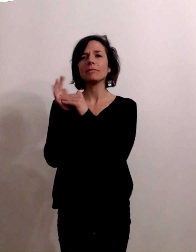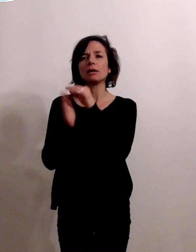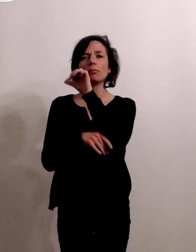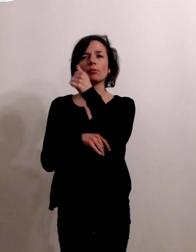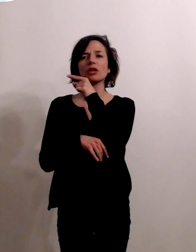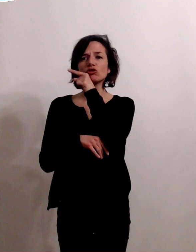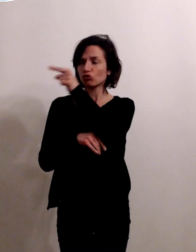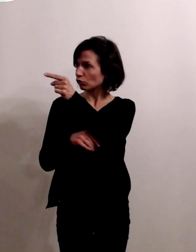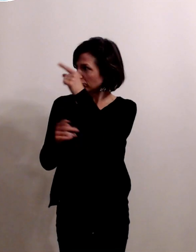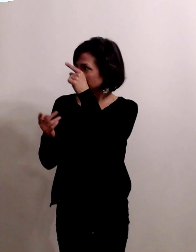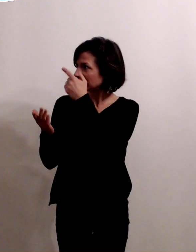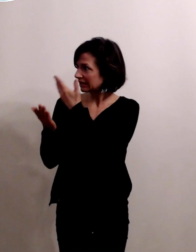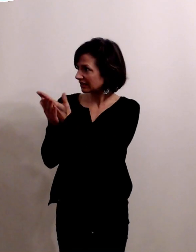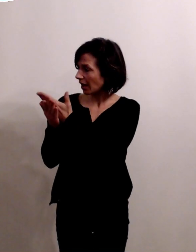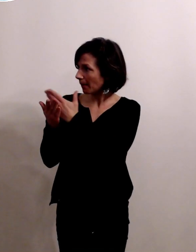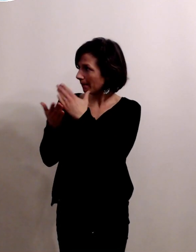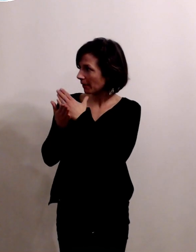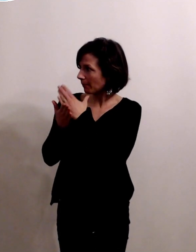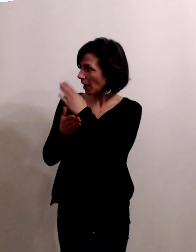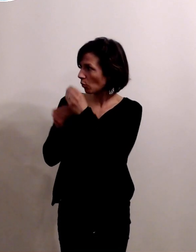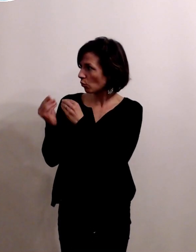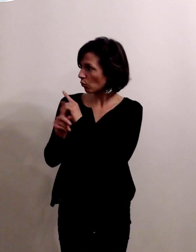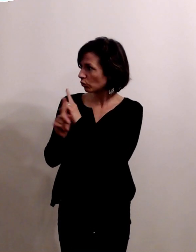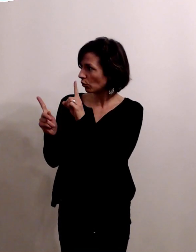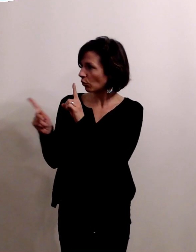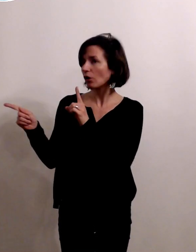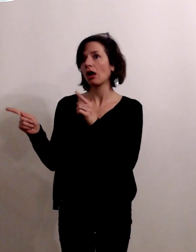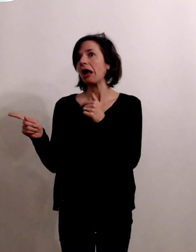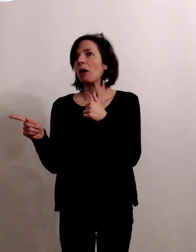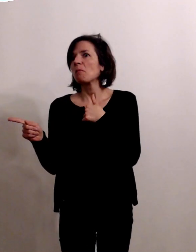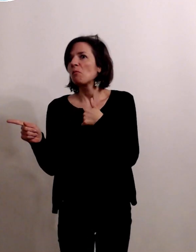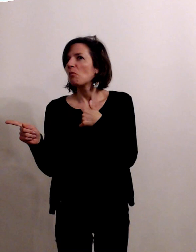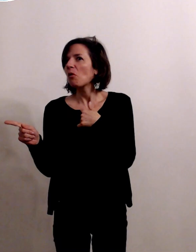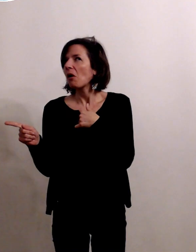alors je n'en ai je n'en ai pas la notion